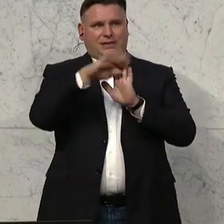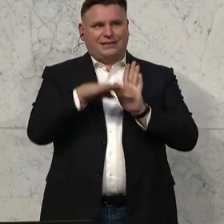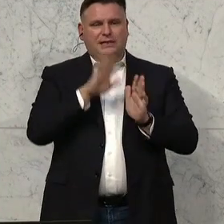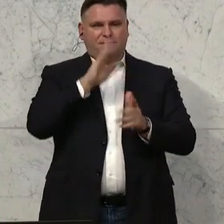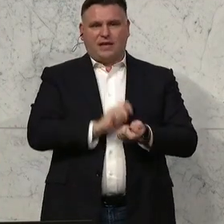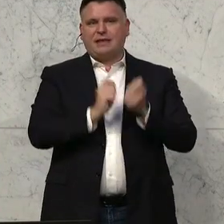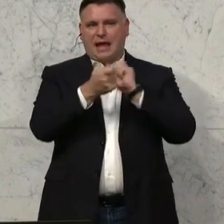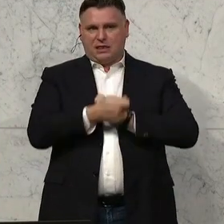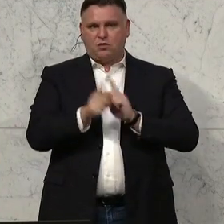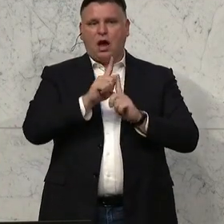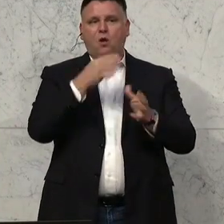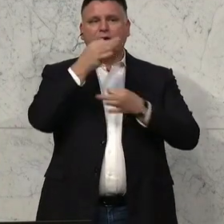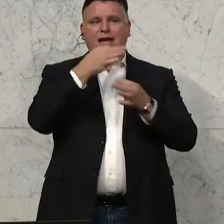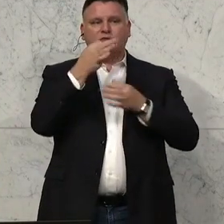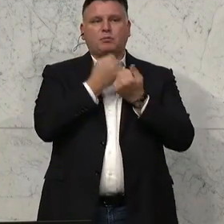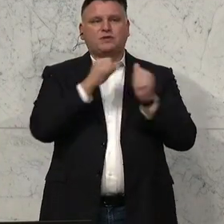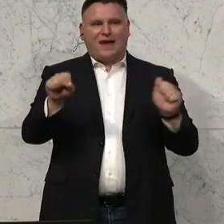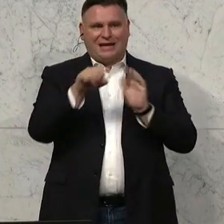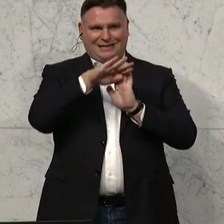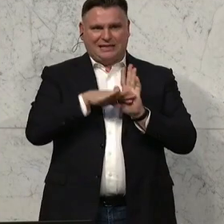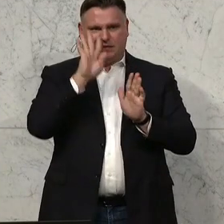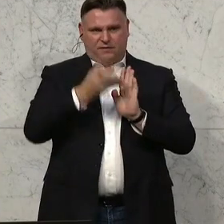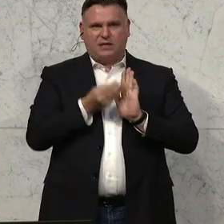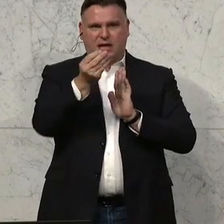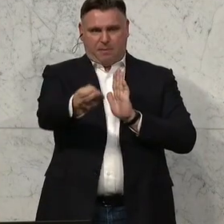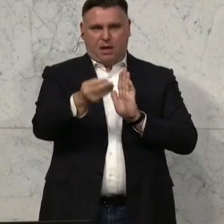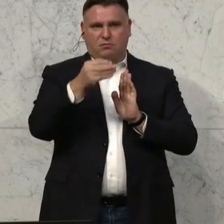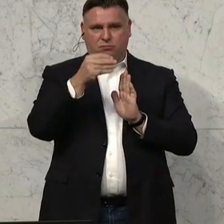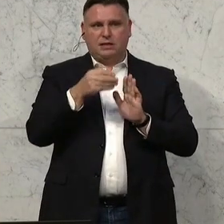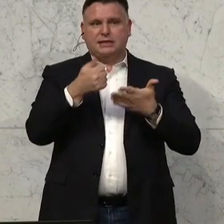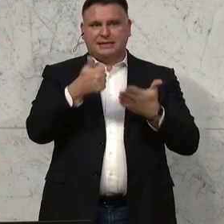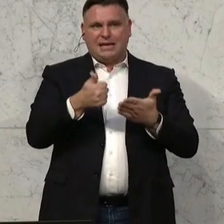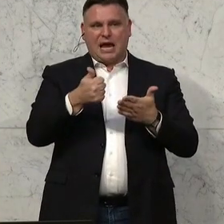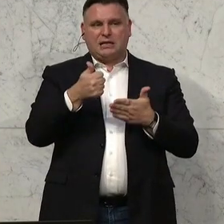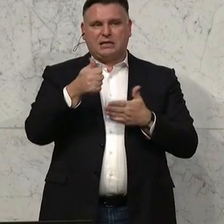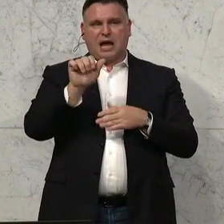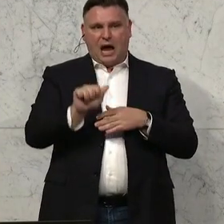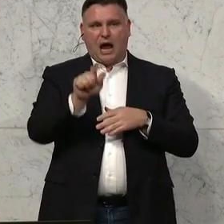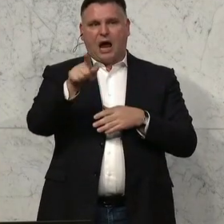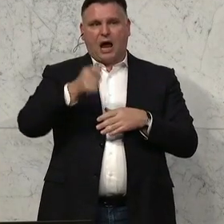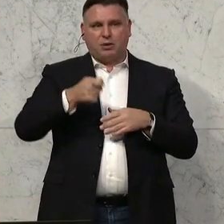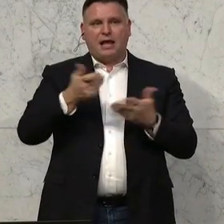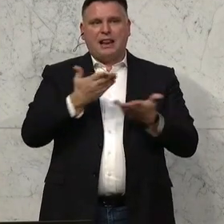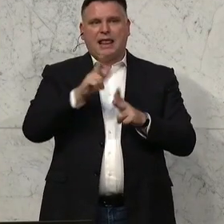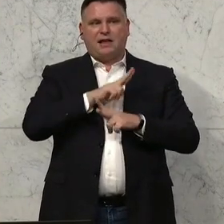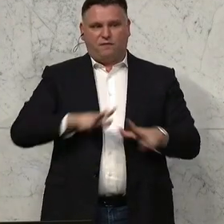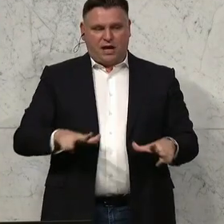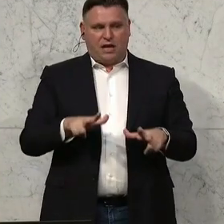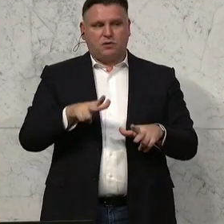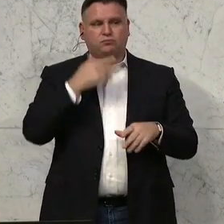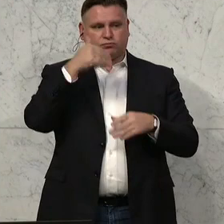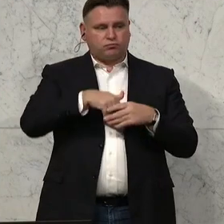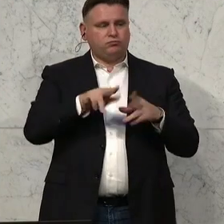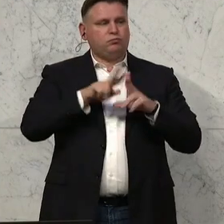und Bürgerinnen ein Informationsrecht gegenüber dem Staat eingeräumt. Auf öffentliche Stellen werden künftig verpflichtet,